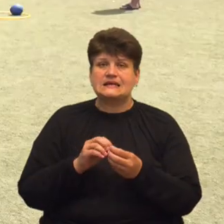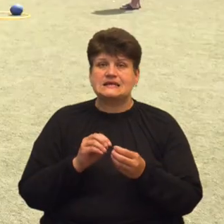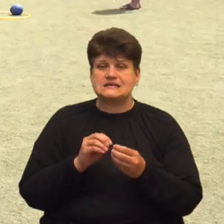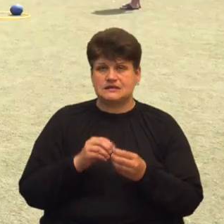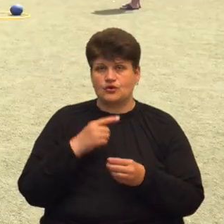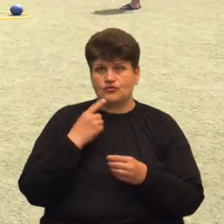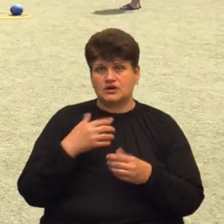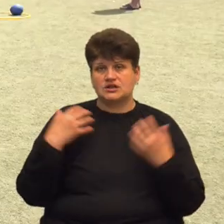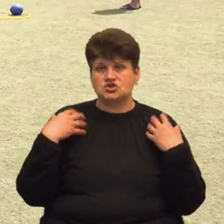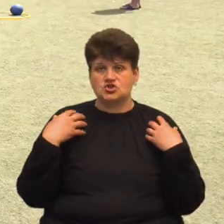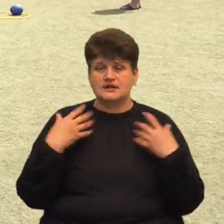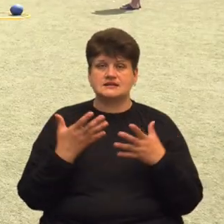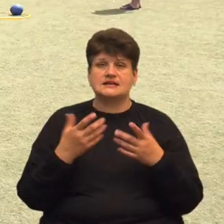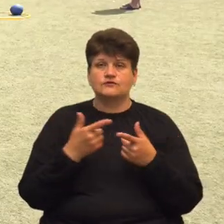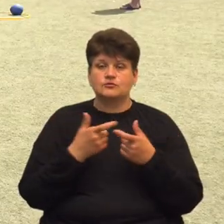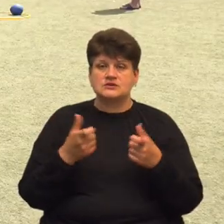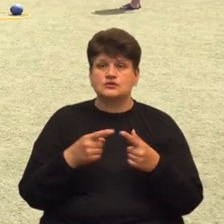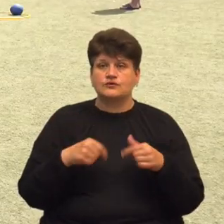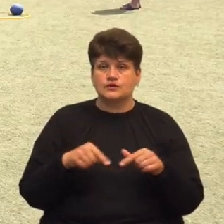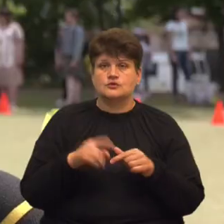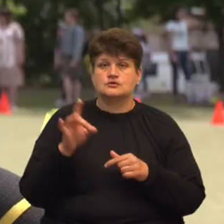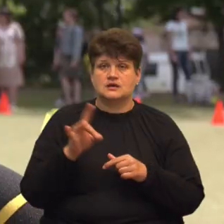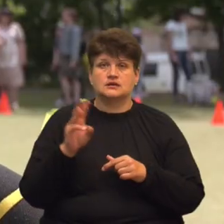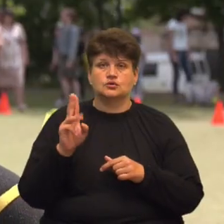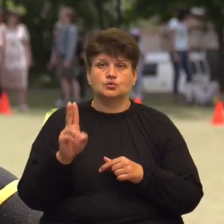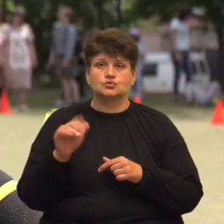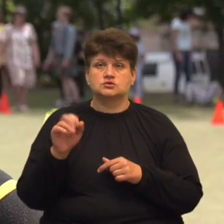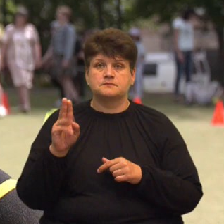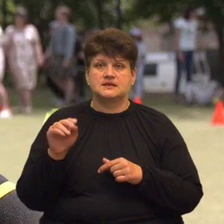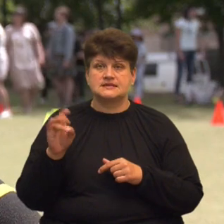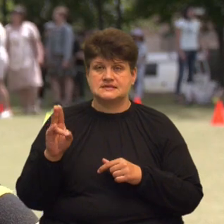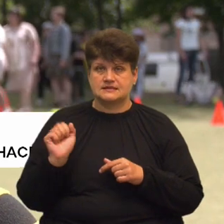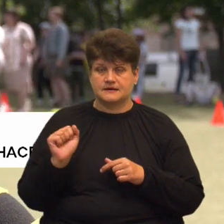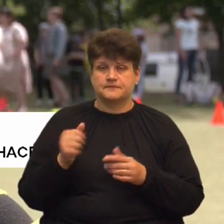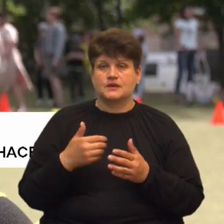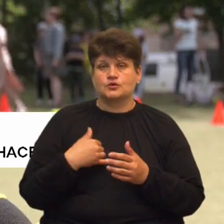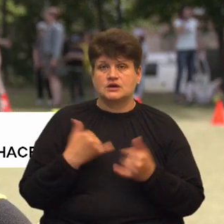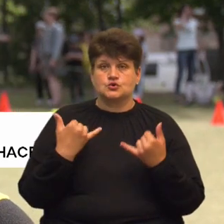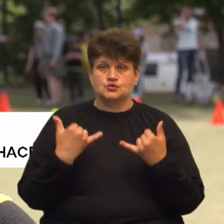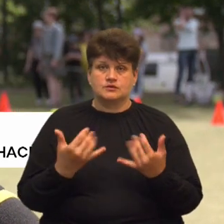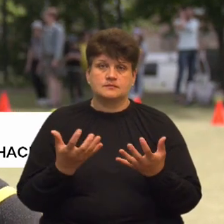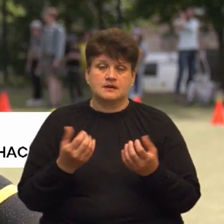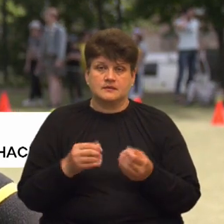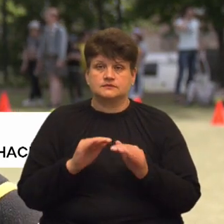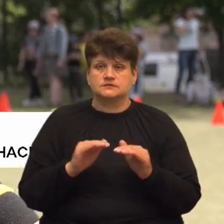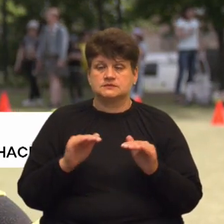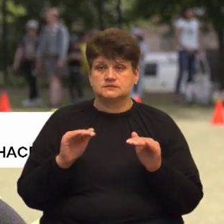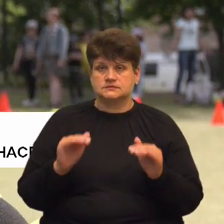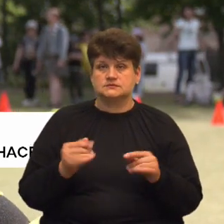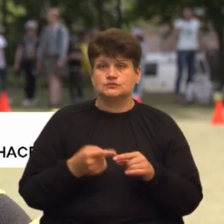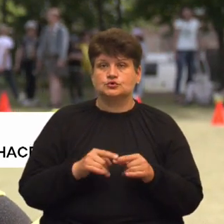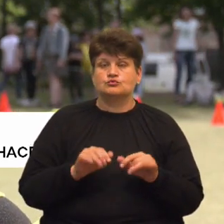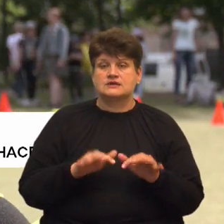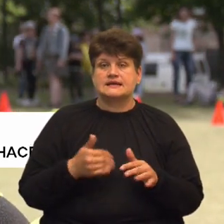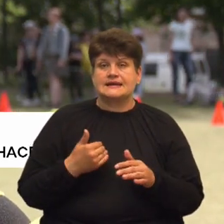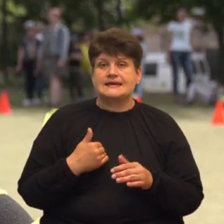відділу Центру фізичного здоров'я населення Руслана Кушпінська. «Десь біля 20 дітей в нас сьогодні бере участь у нашому спиральному заході «Я